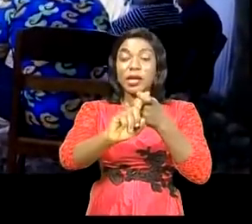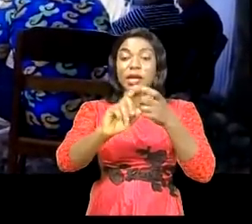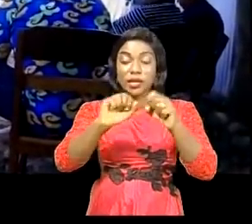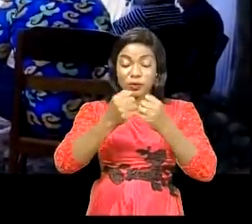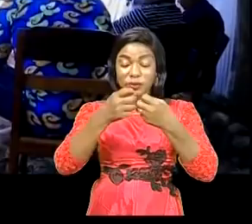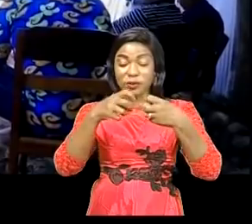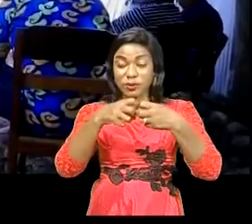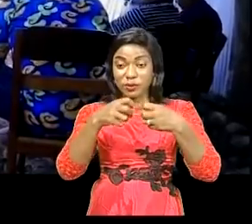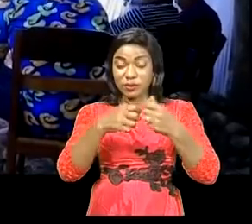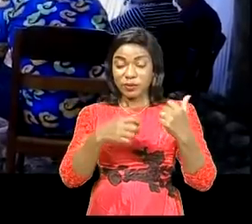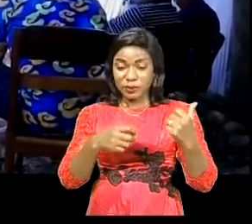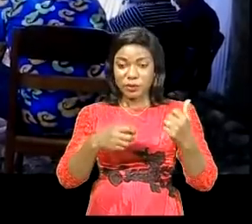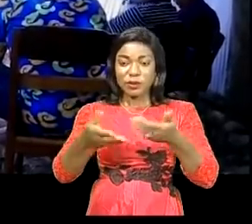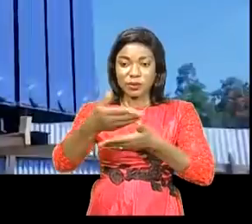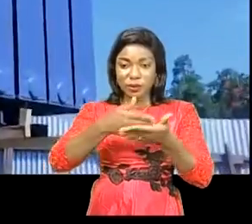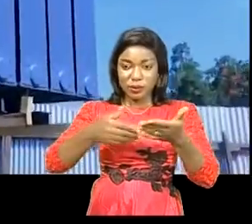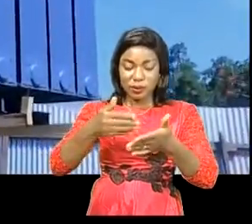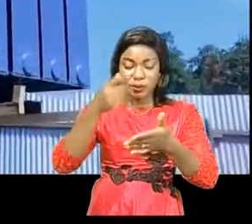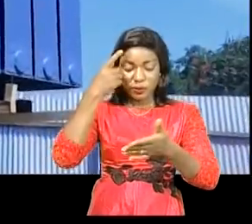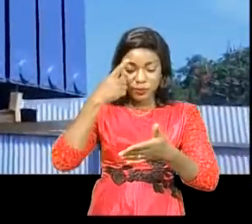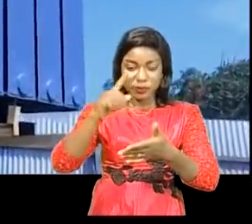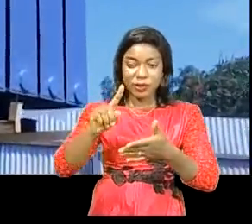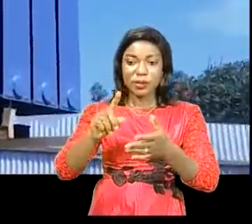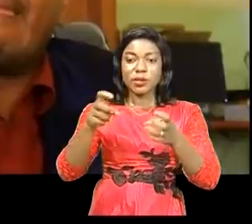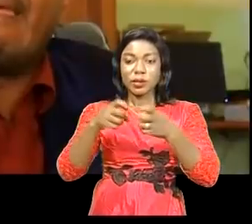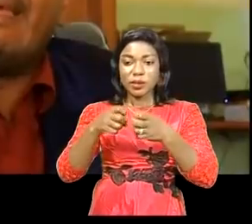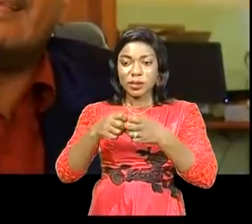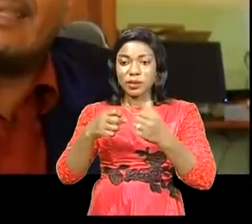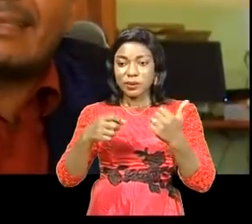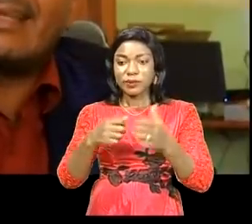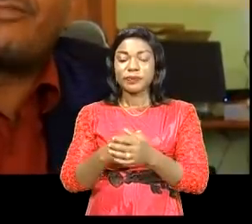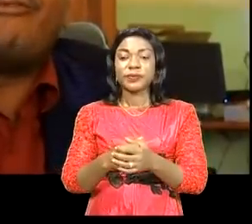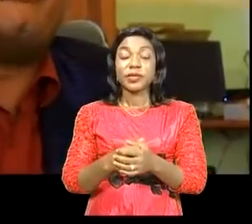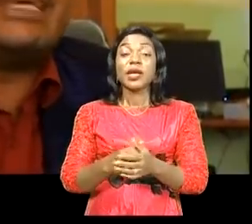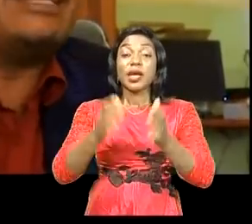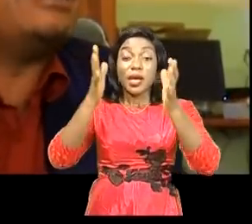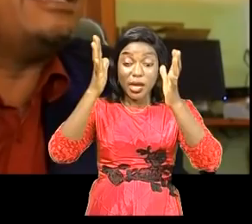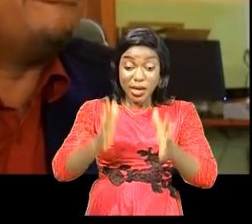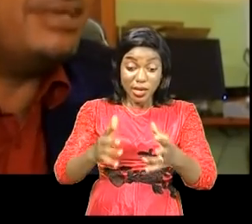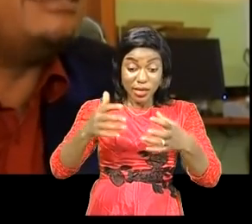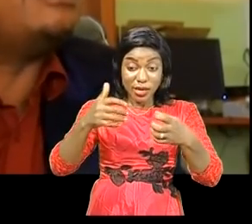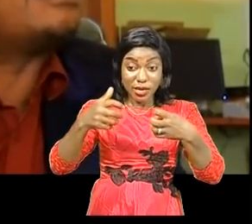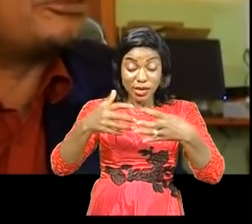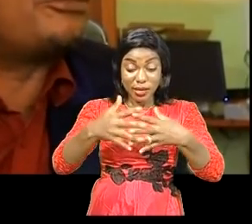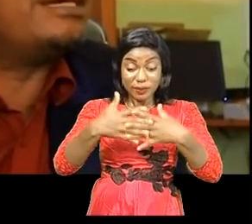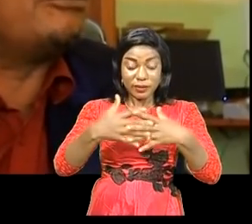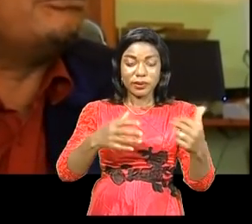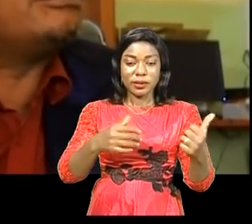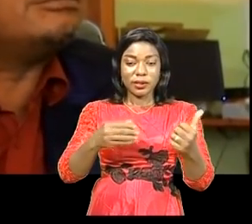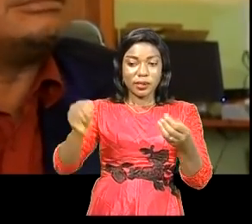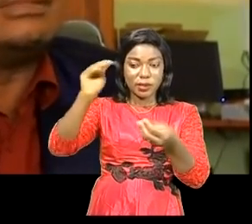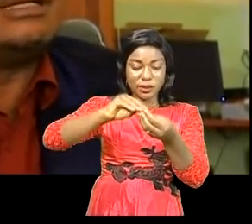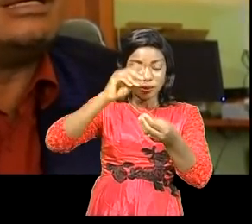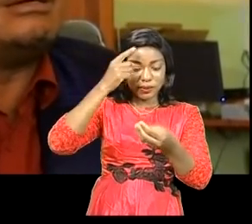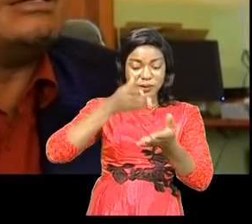projette les plats de relance, la réhabilitation de la Sacrète de Boudana. Les sept transformateurs viennent s'ajouter pour aider la population de la